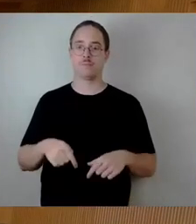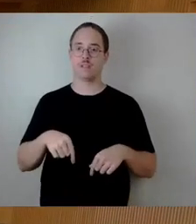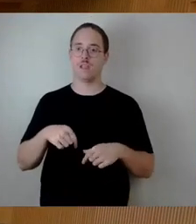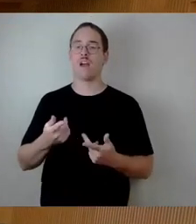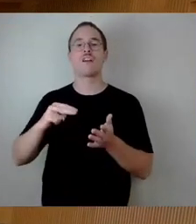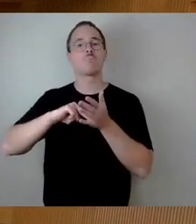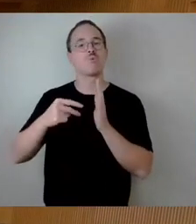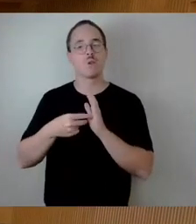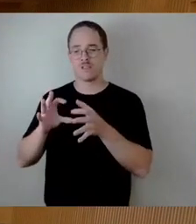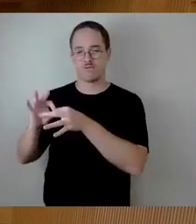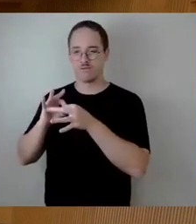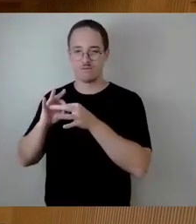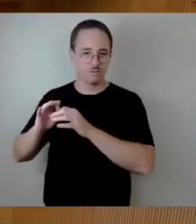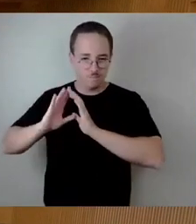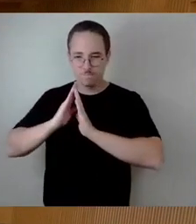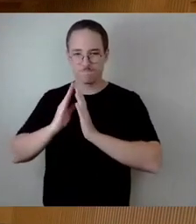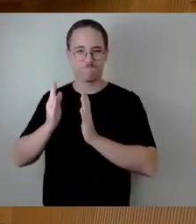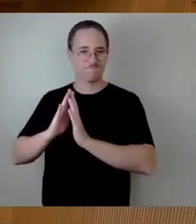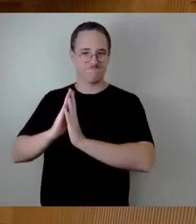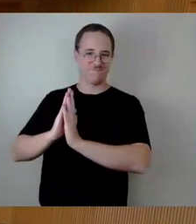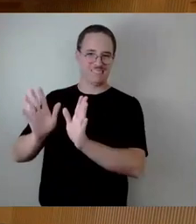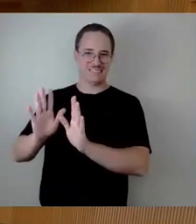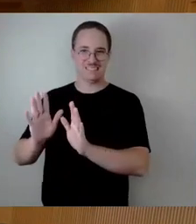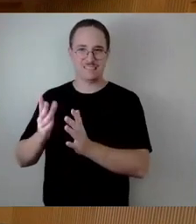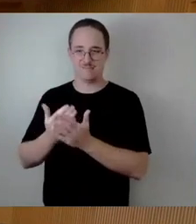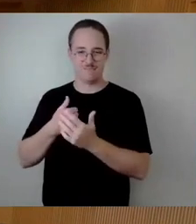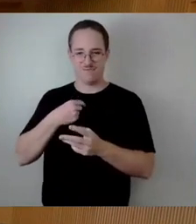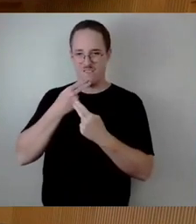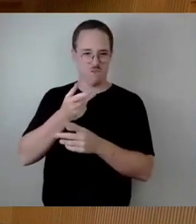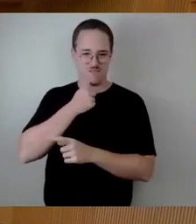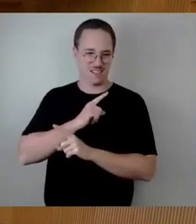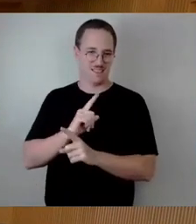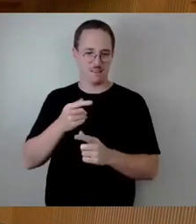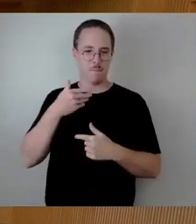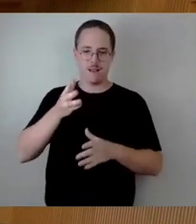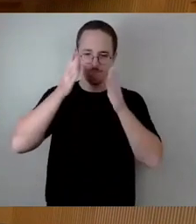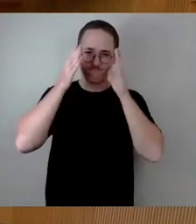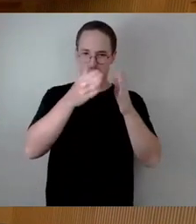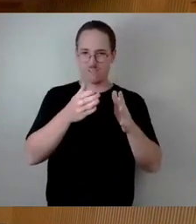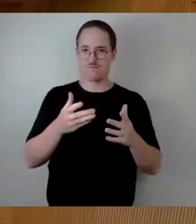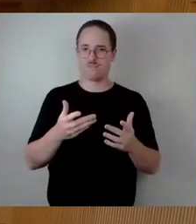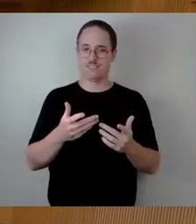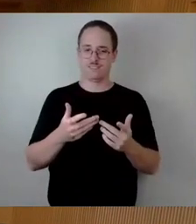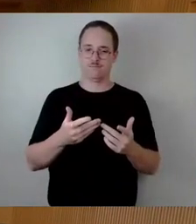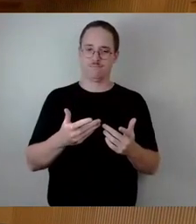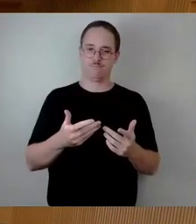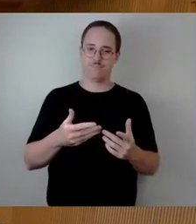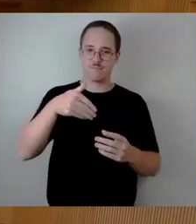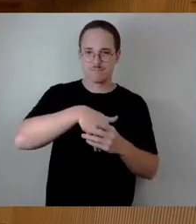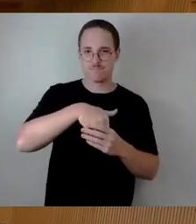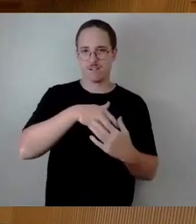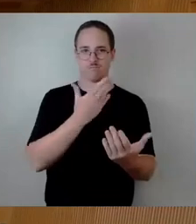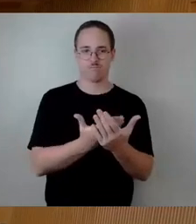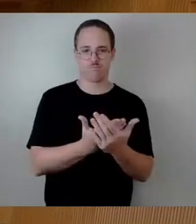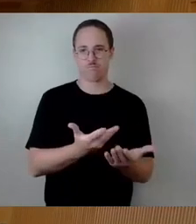beitragen. Deswegen würde ich da jetzt auf eine Beantwortung hier verzichten, sondern wir werden das ordnungsgemäß aufarbeiten